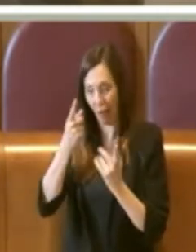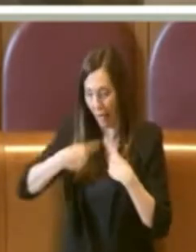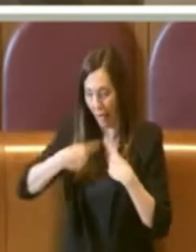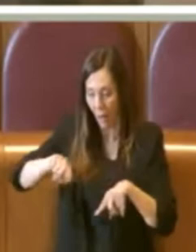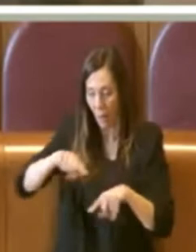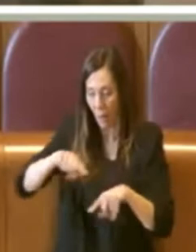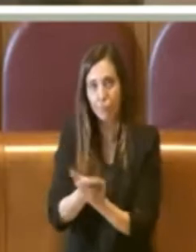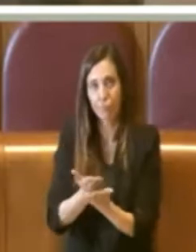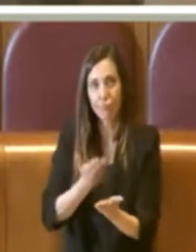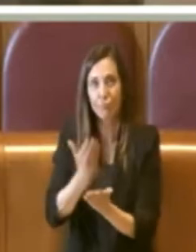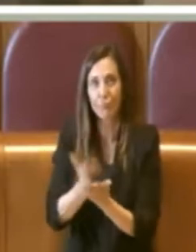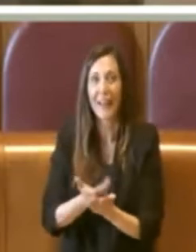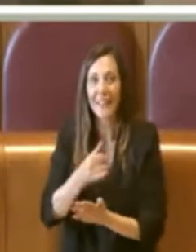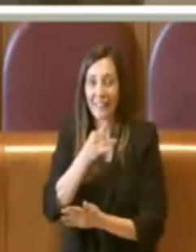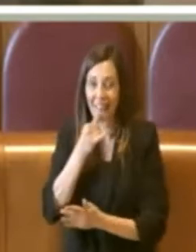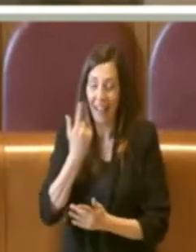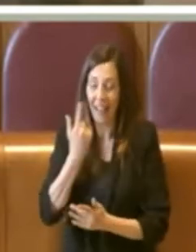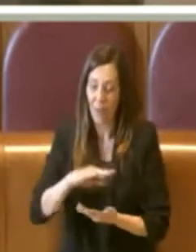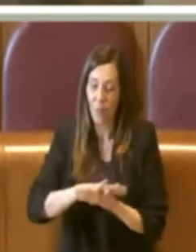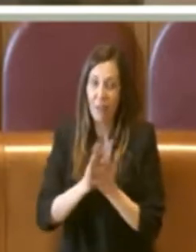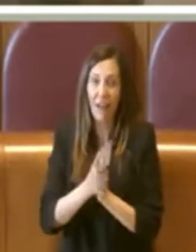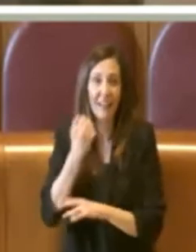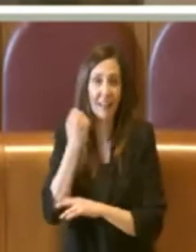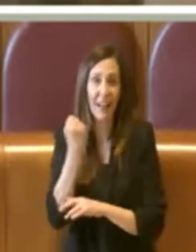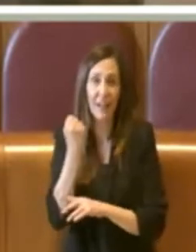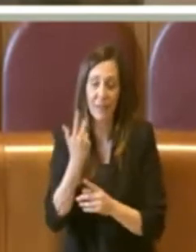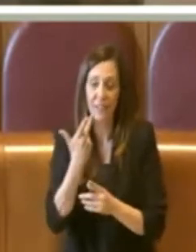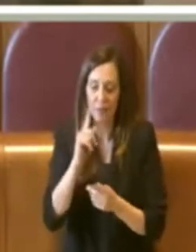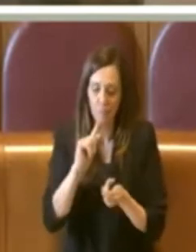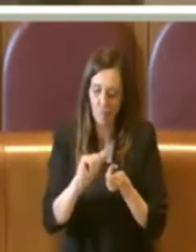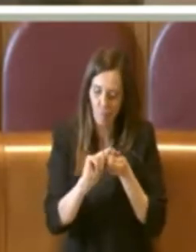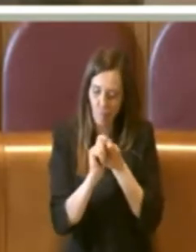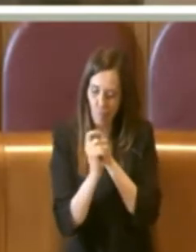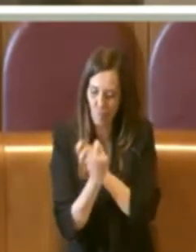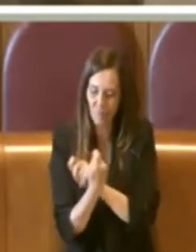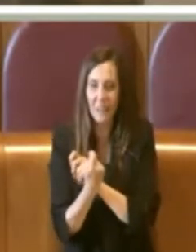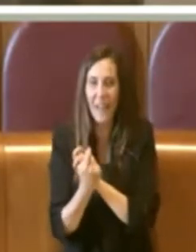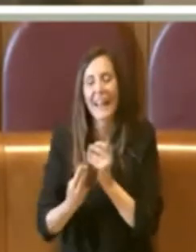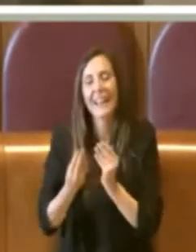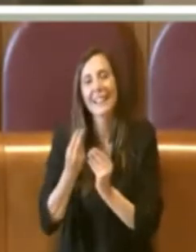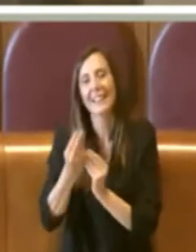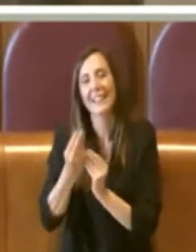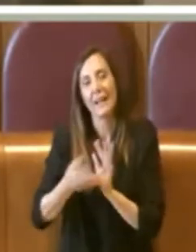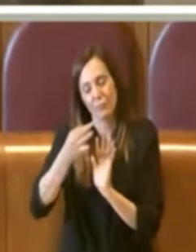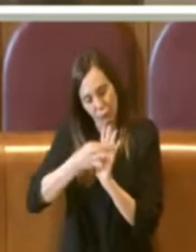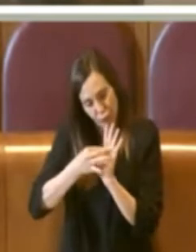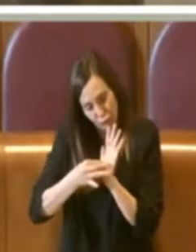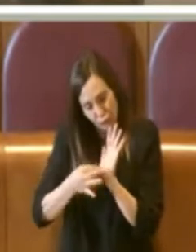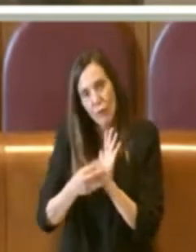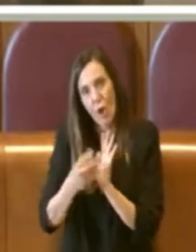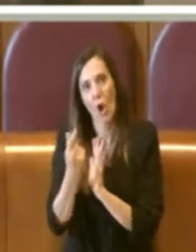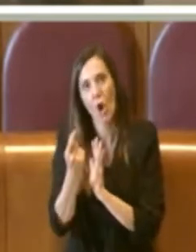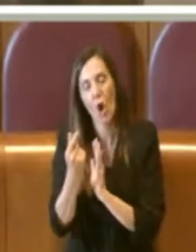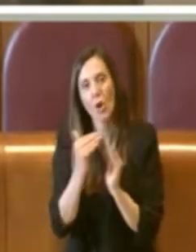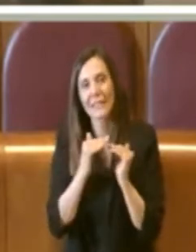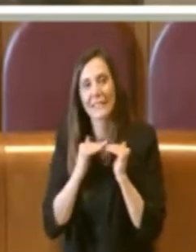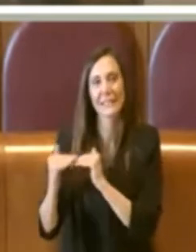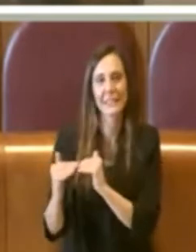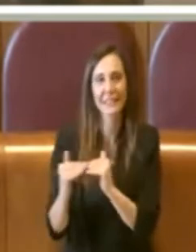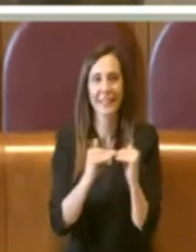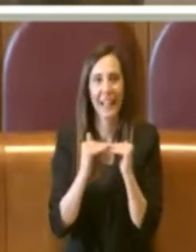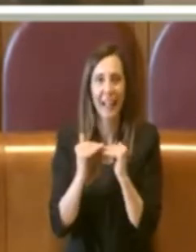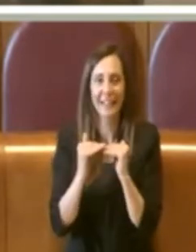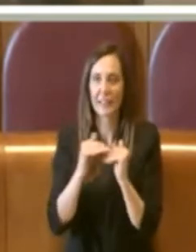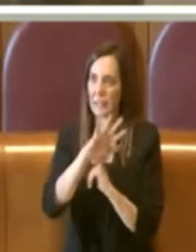rimodulare il contratto di servizio definendo degli ulteriori costi standard che